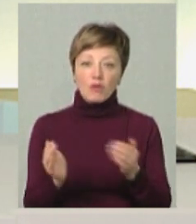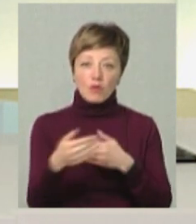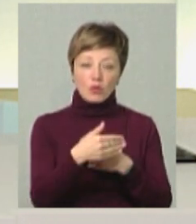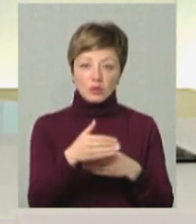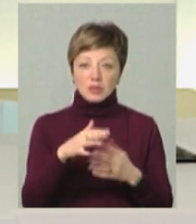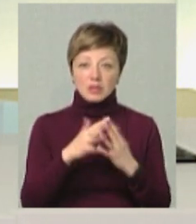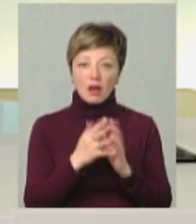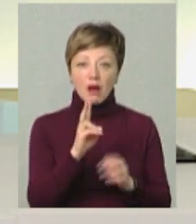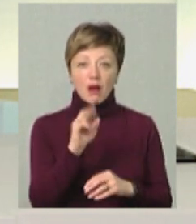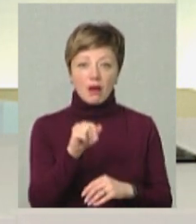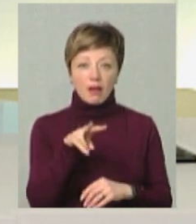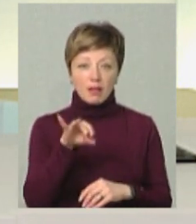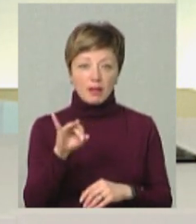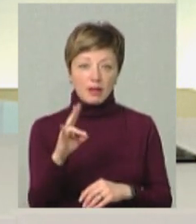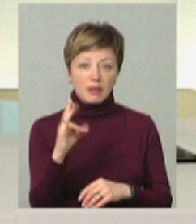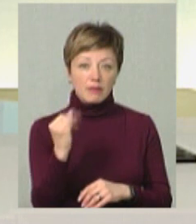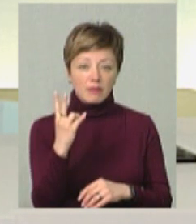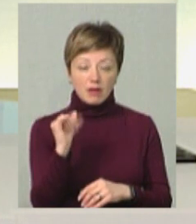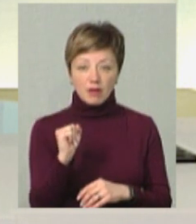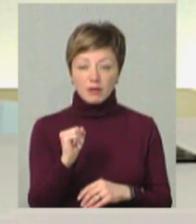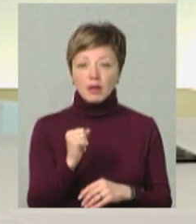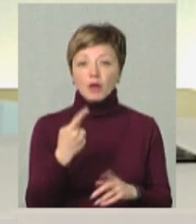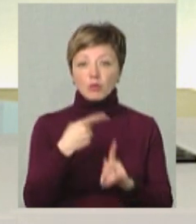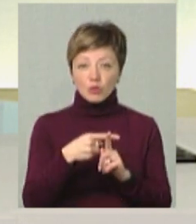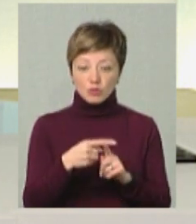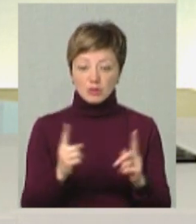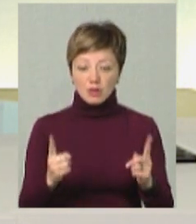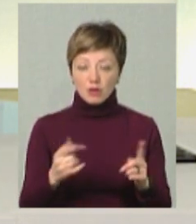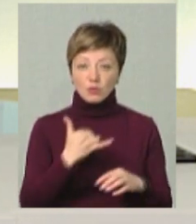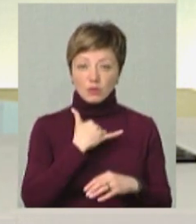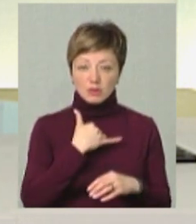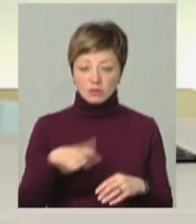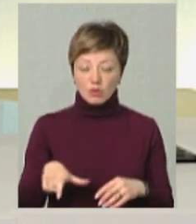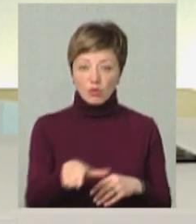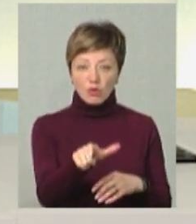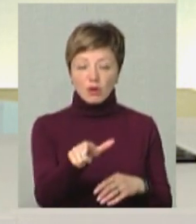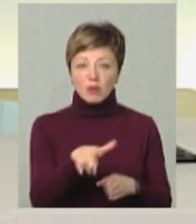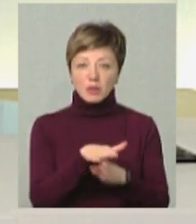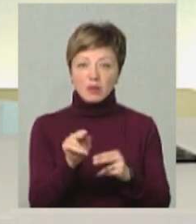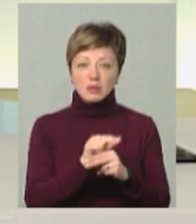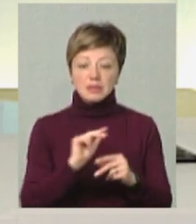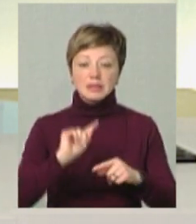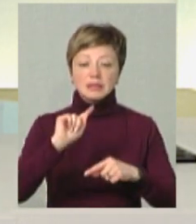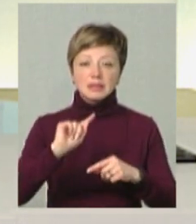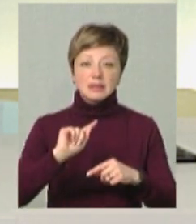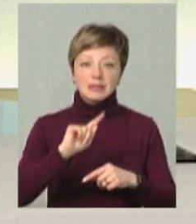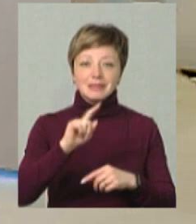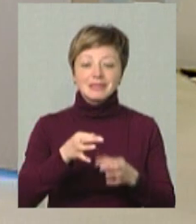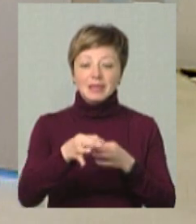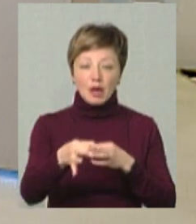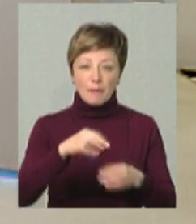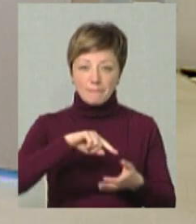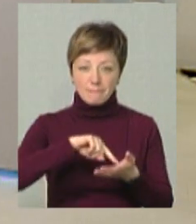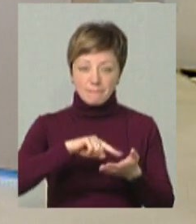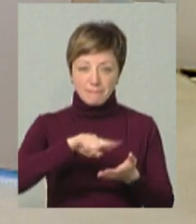село Щекалинівка, Н03, і плюс ділянка в нас капітального ремонту за містом Кам'янськопадівський. У нас був і в